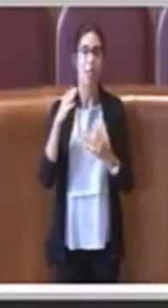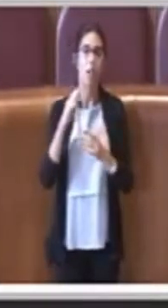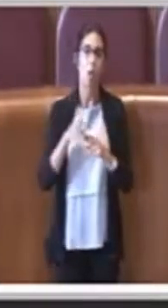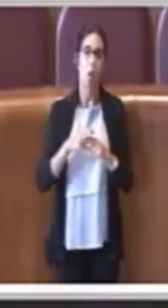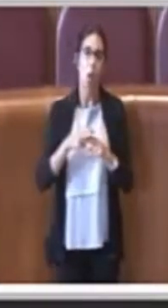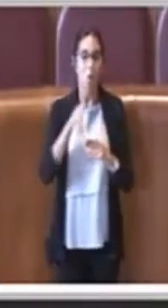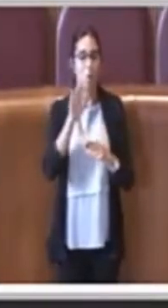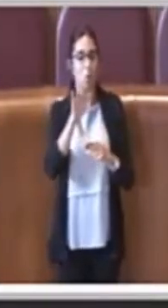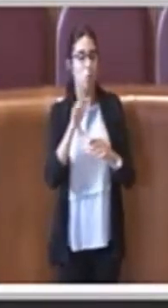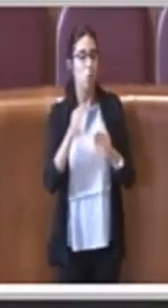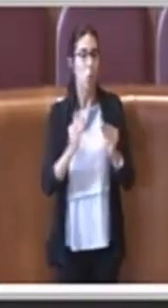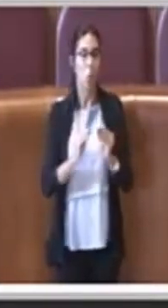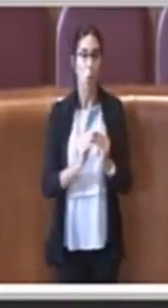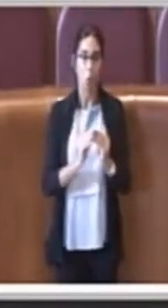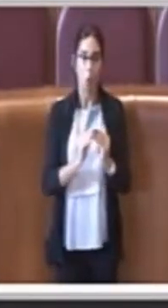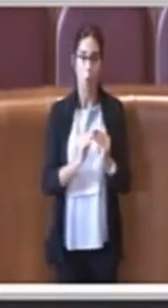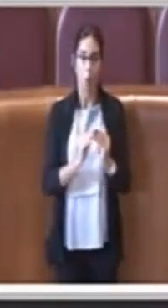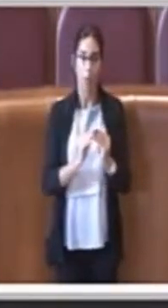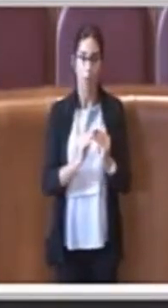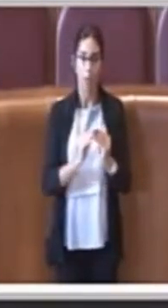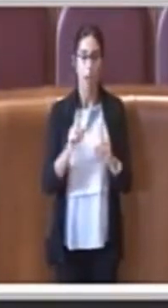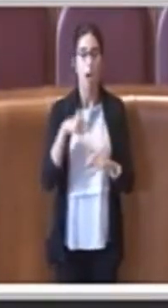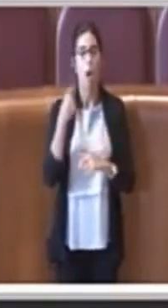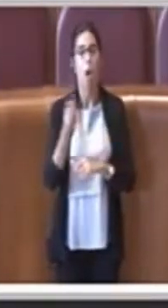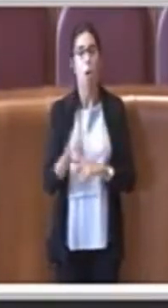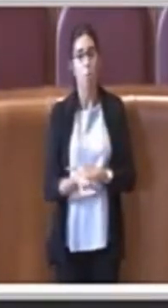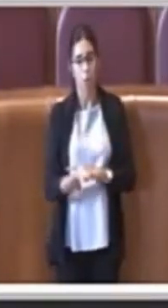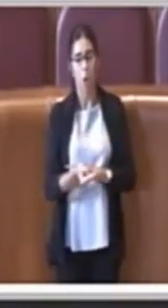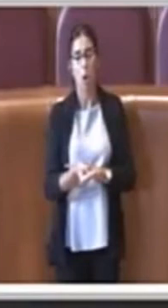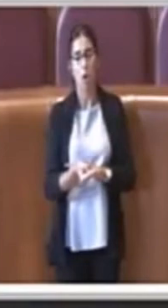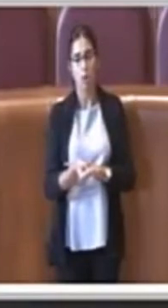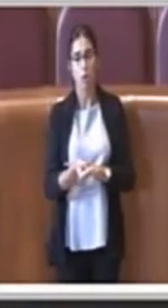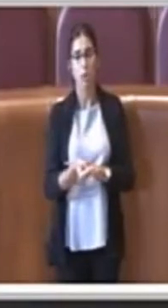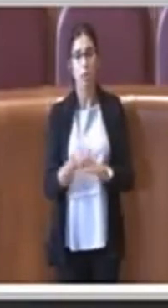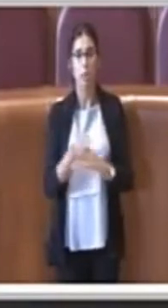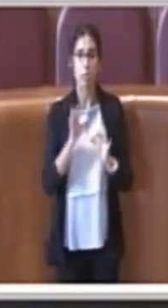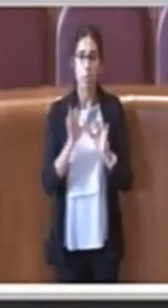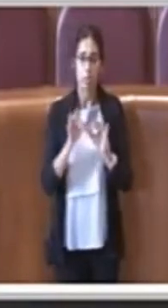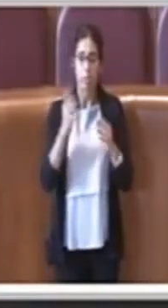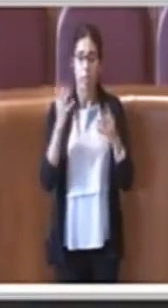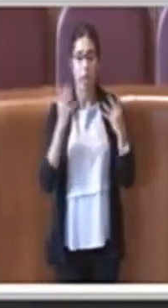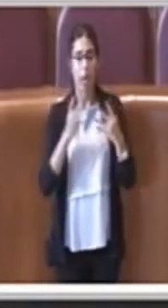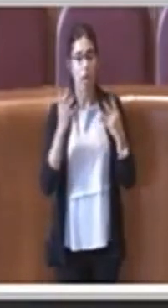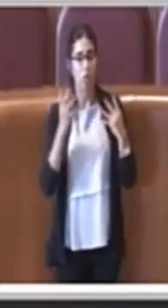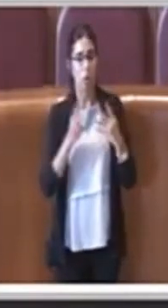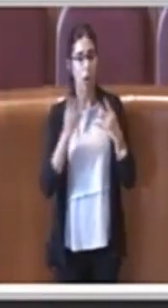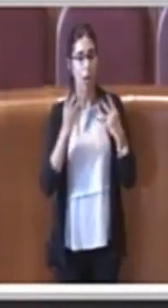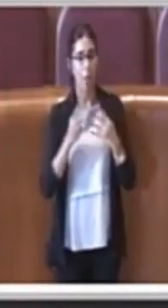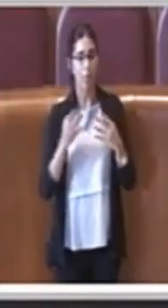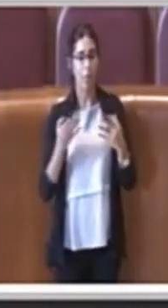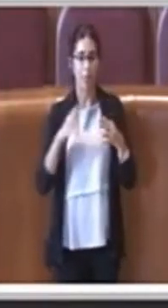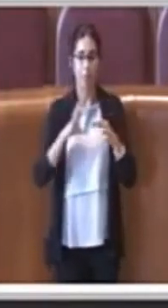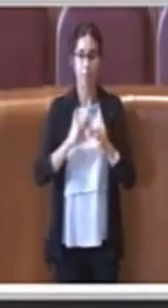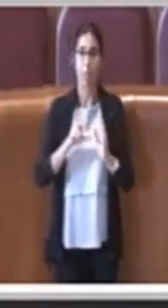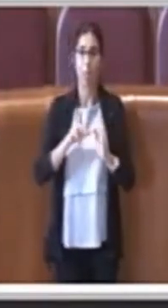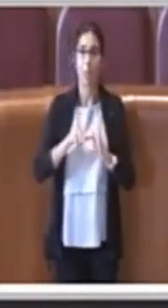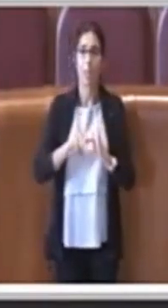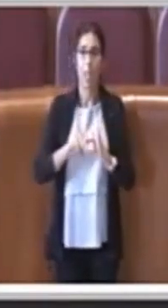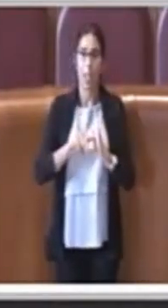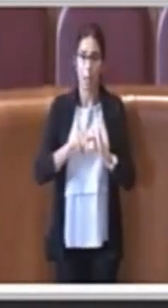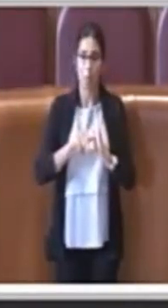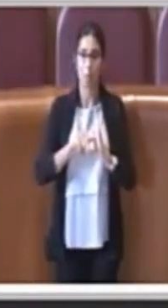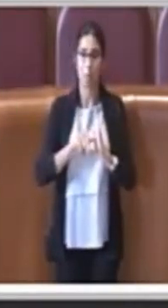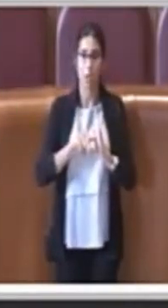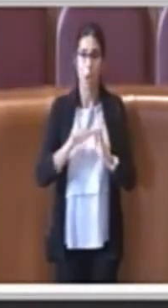andarci a fare certi tipi di ragionamenti proprio su questo, su questo